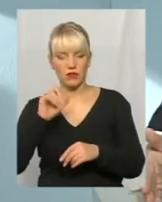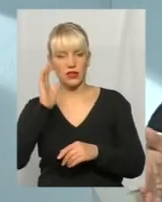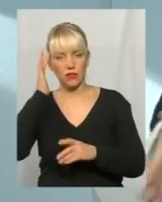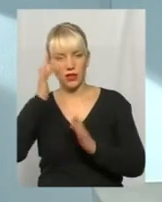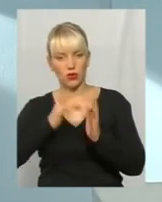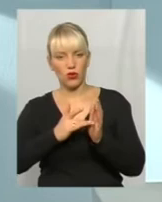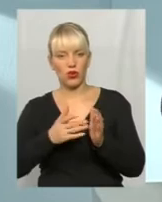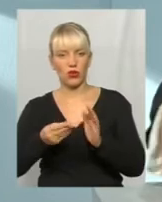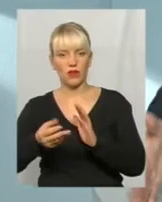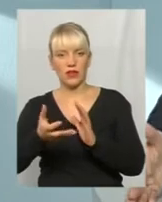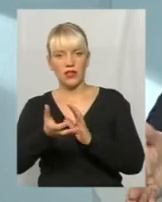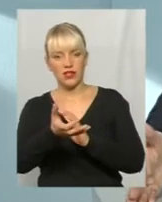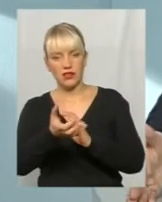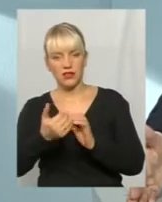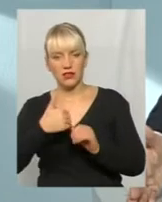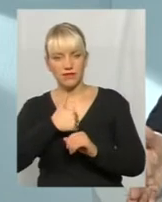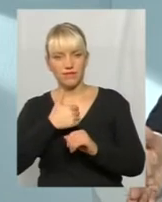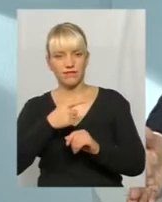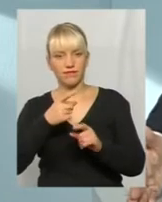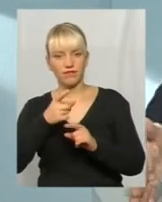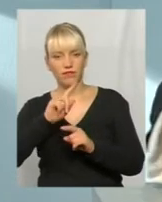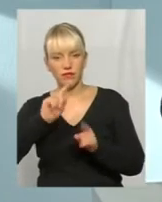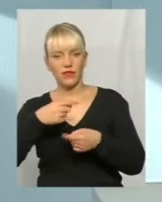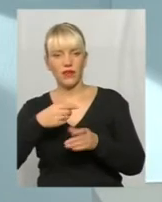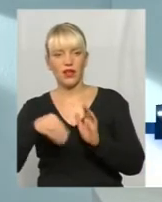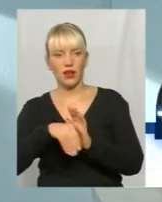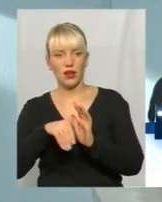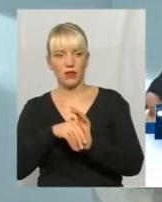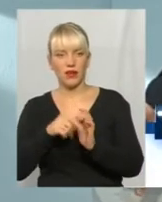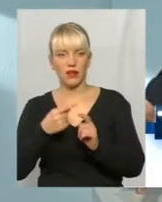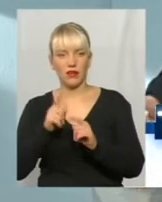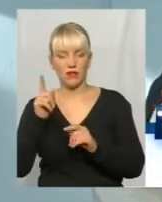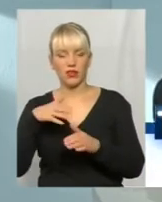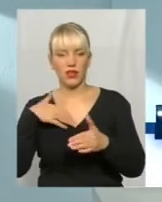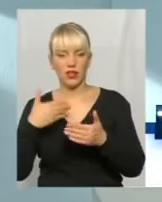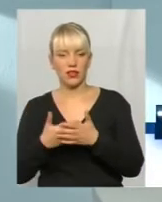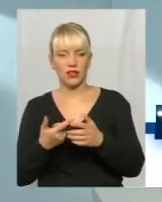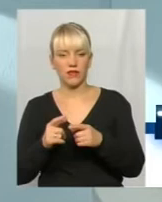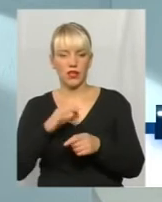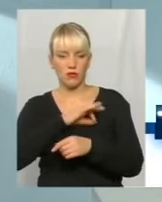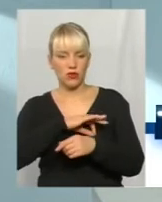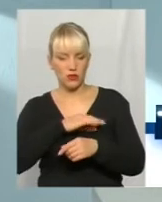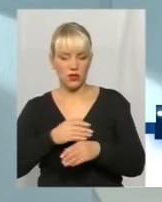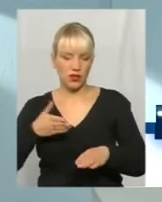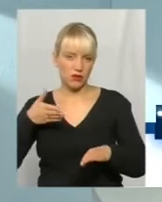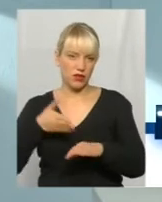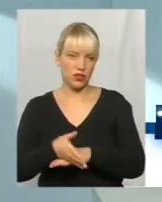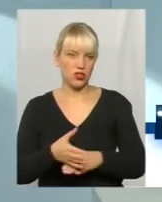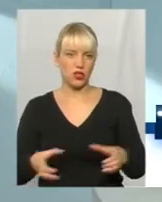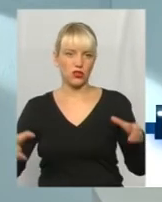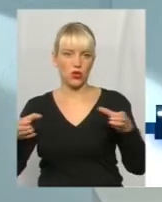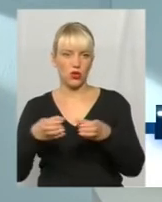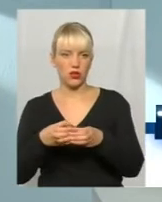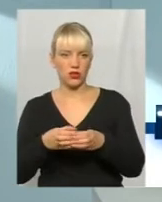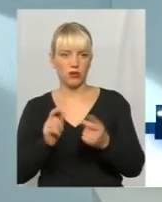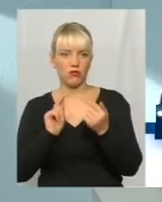вичавлювання хабаря збирається до когось членів профспілки прийти, то вони вже там актив профспілки приїжджають, колективно